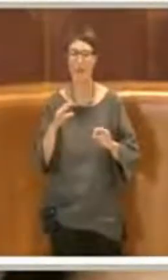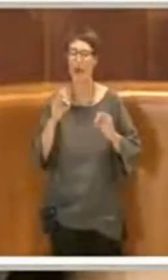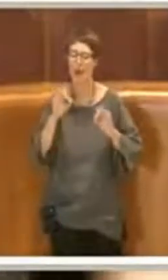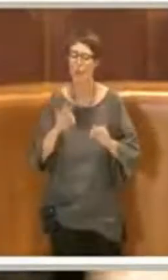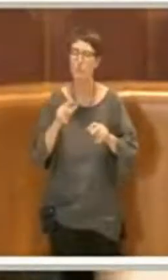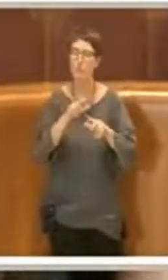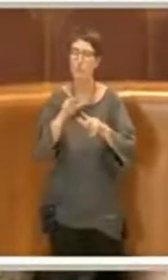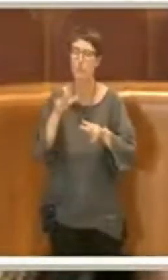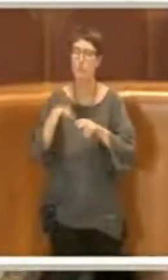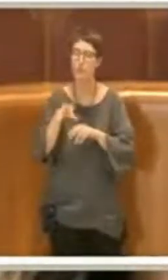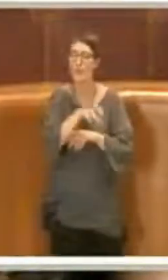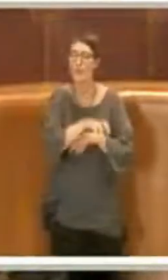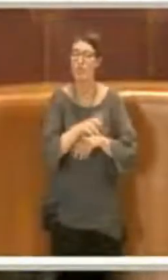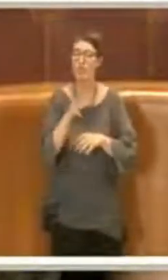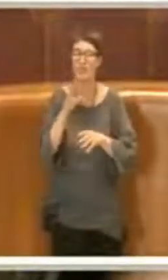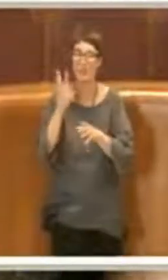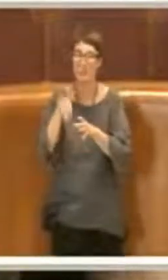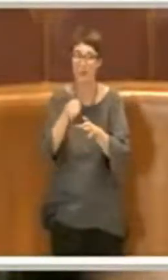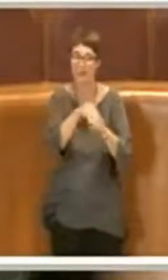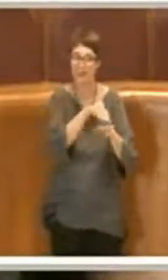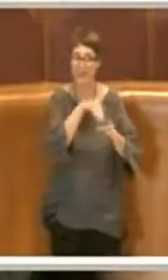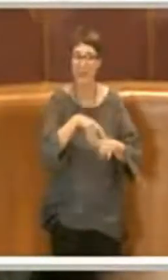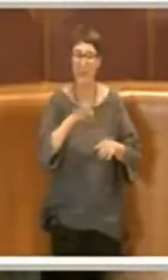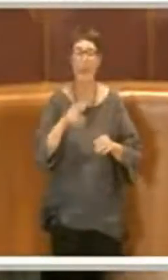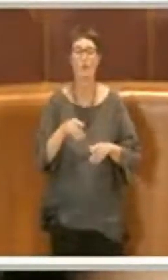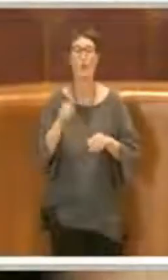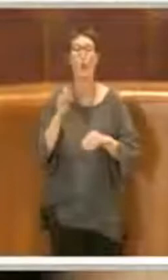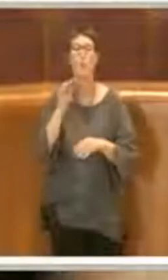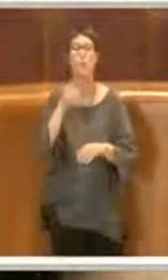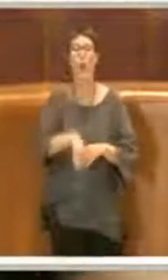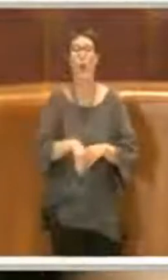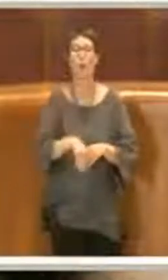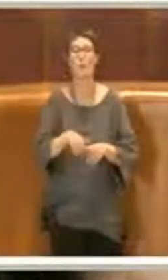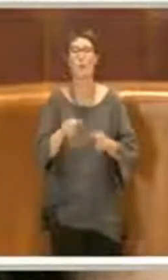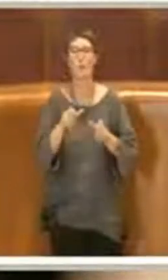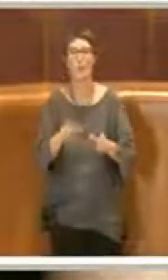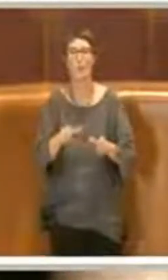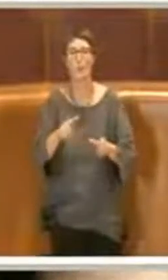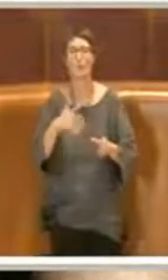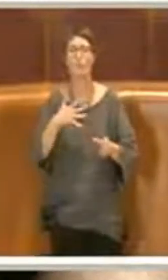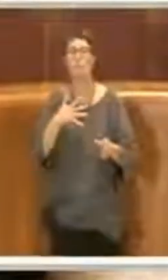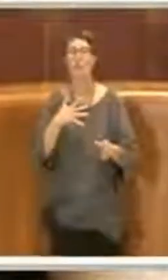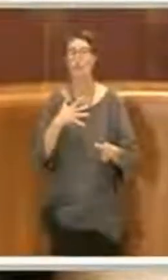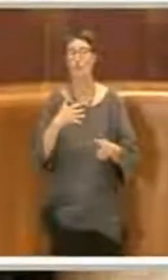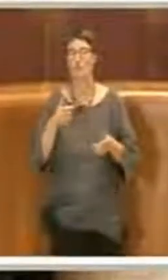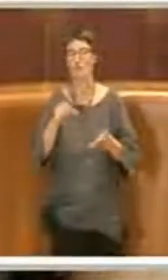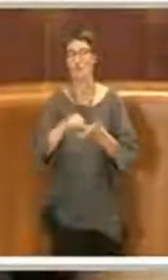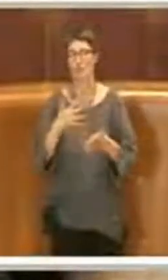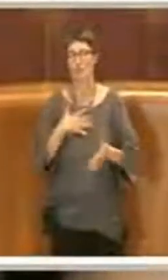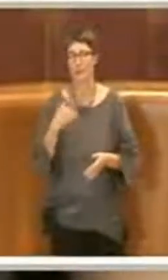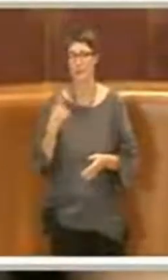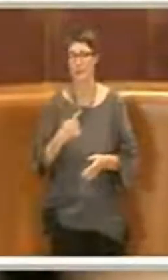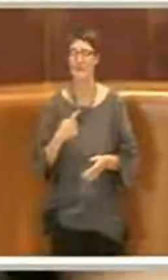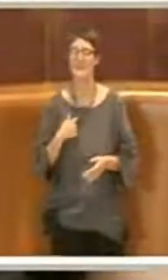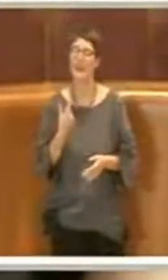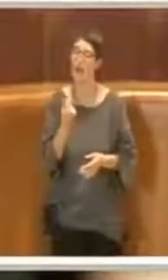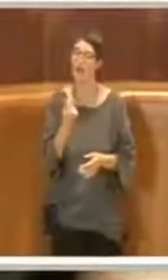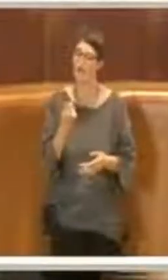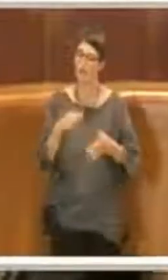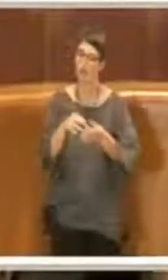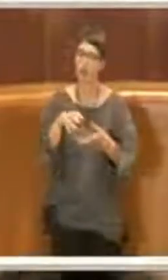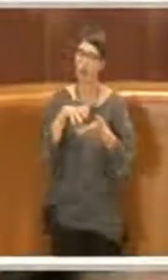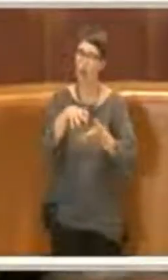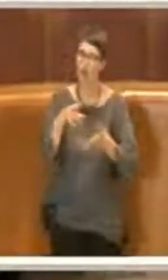municipi. Come è ben detto la mia collega Simona Donati, noi questo costo l'abbiamo già previsto da molto tempo, l